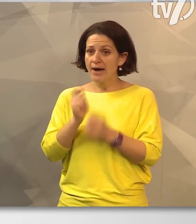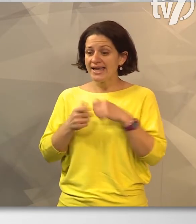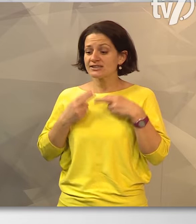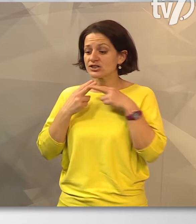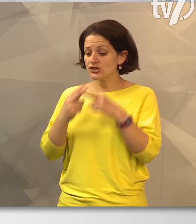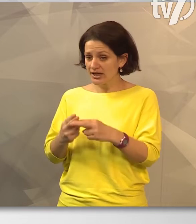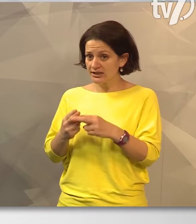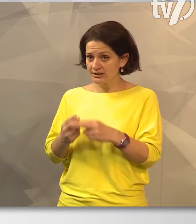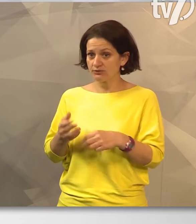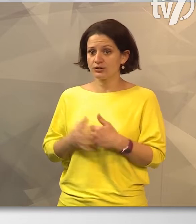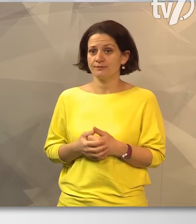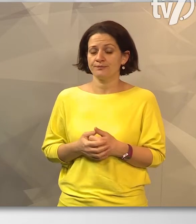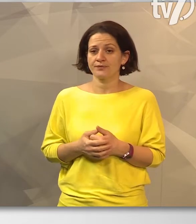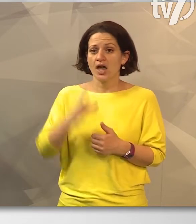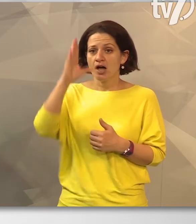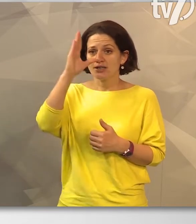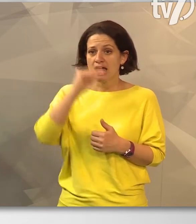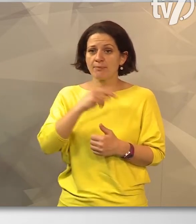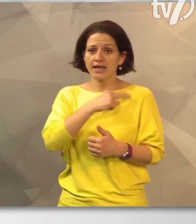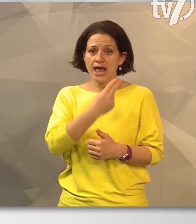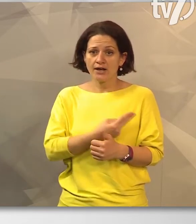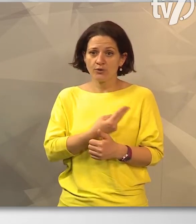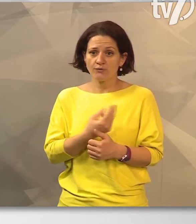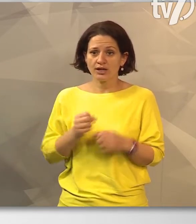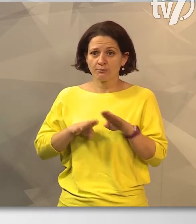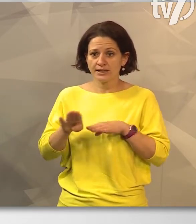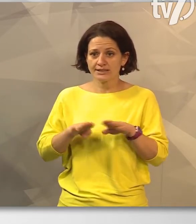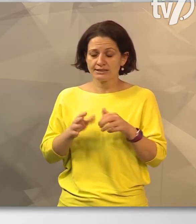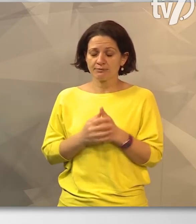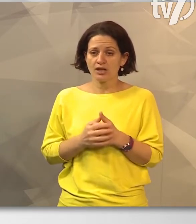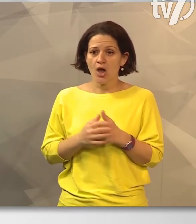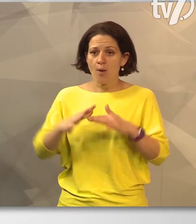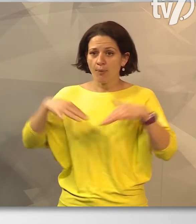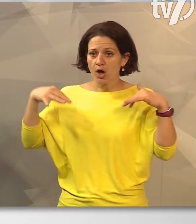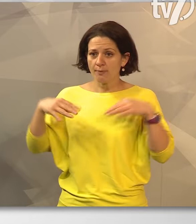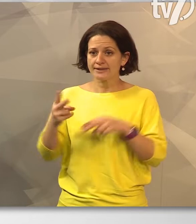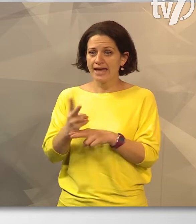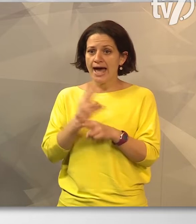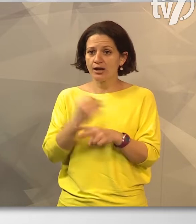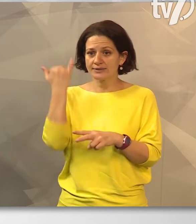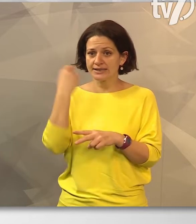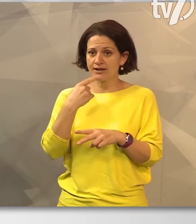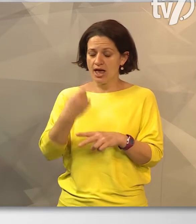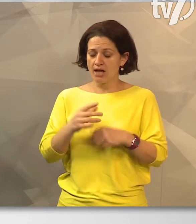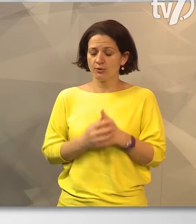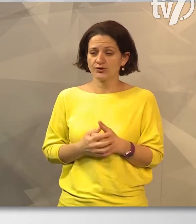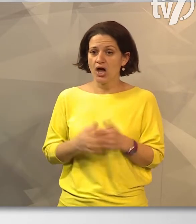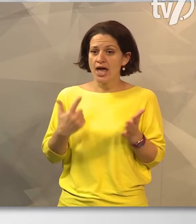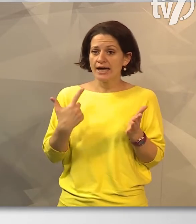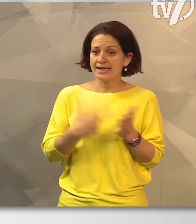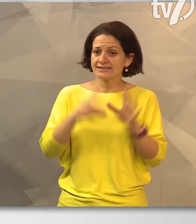Az emberi erőforrások minisztériumának parlamenti államtitkára kifejtette,